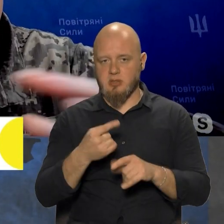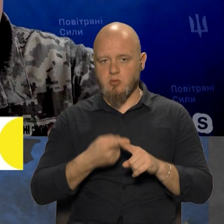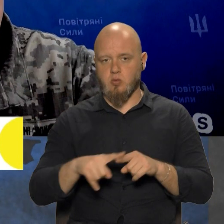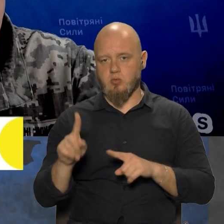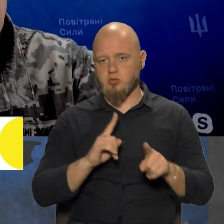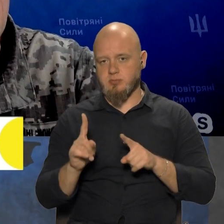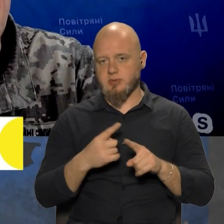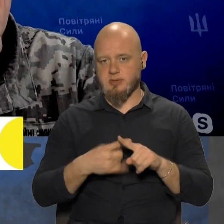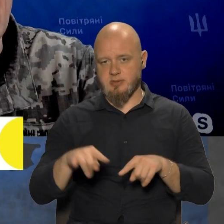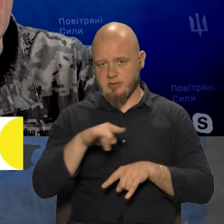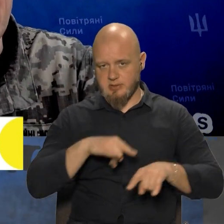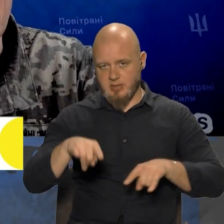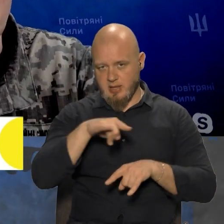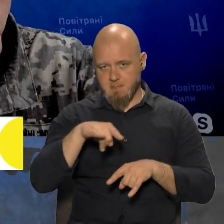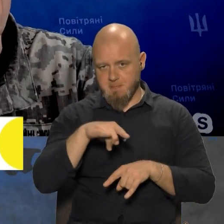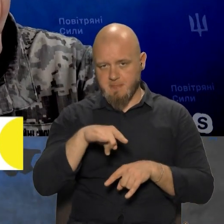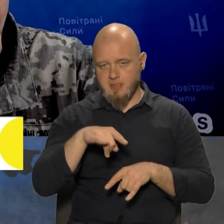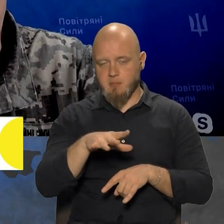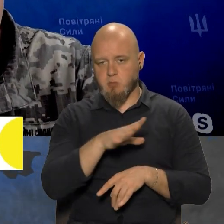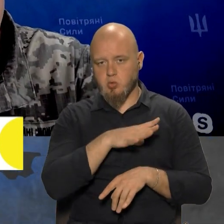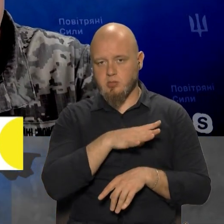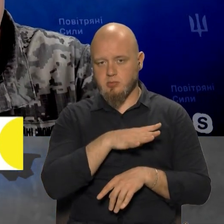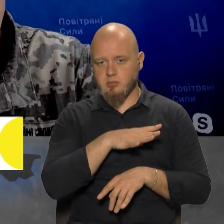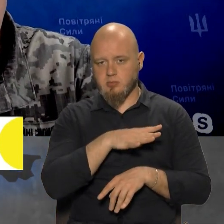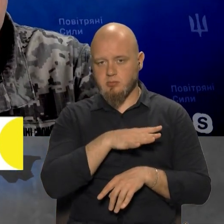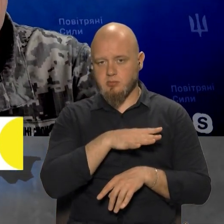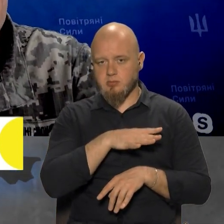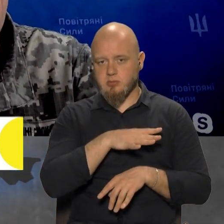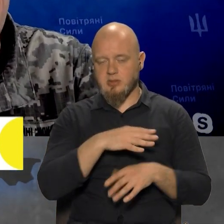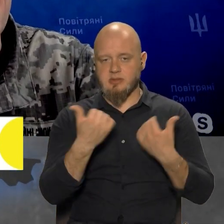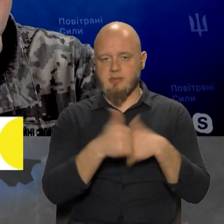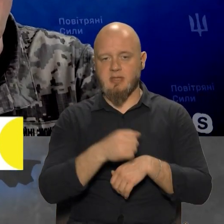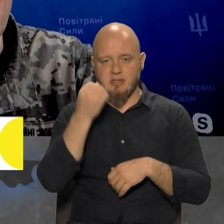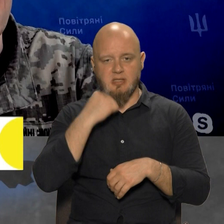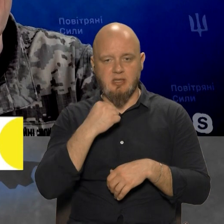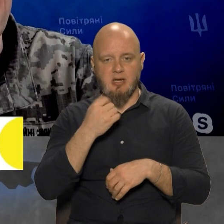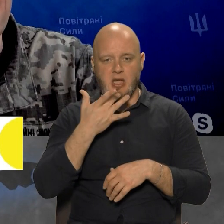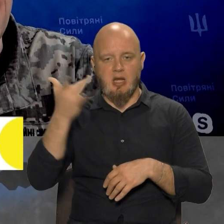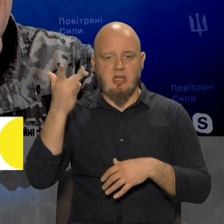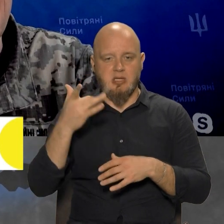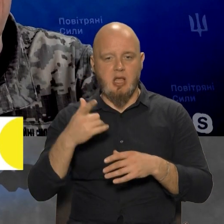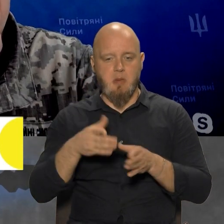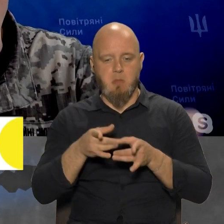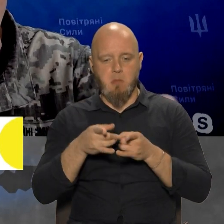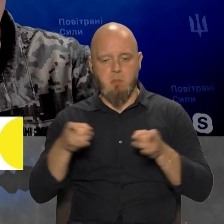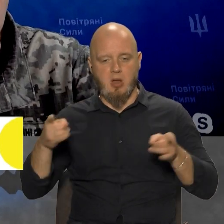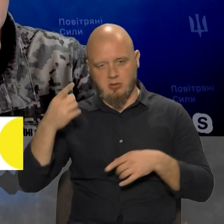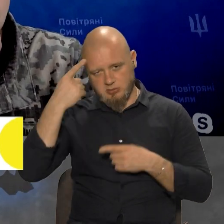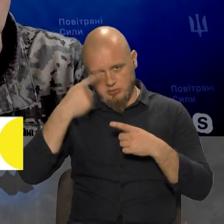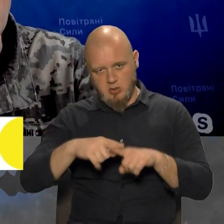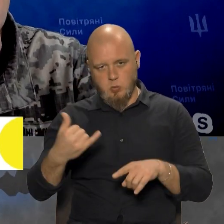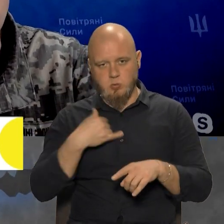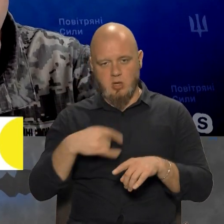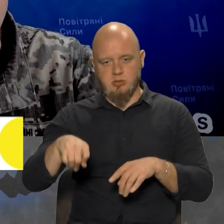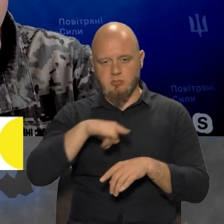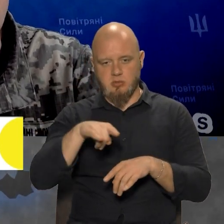щоб ці літаки були, замінили старий радянський парк техніки, так, нас бомбардувальники,